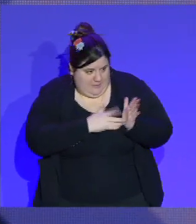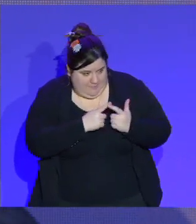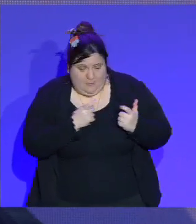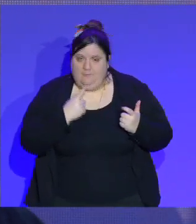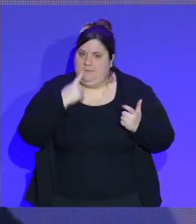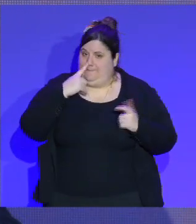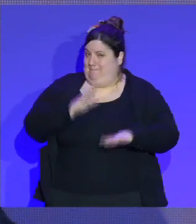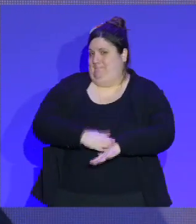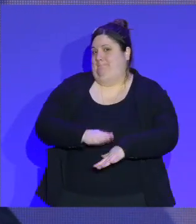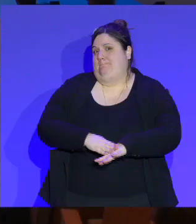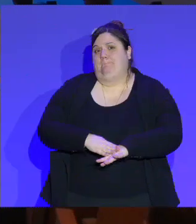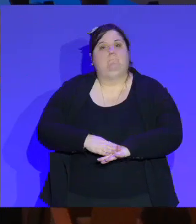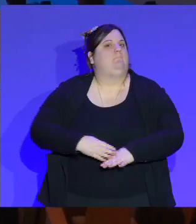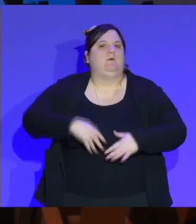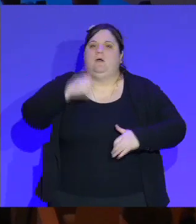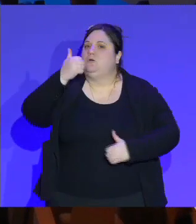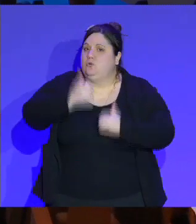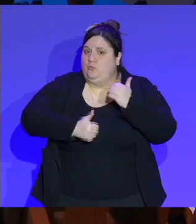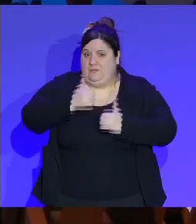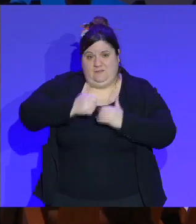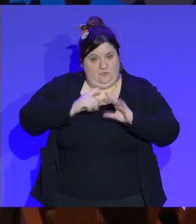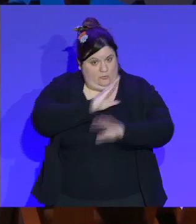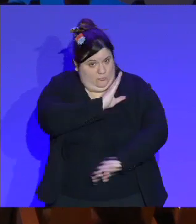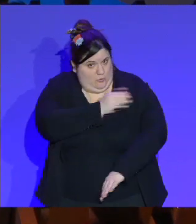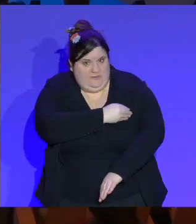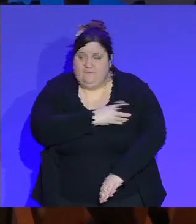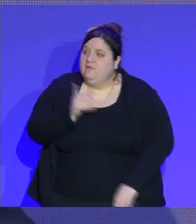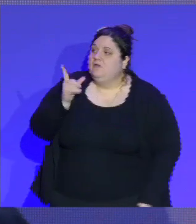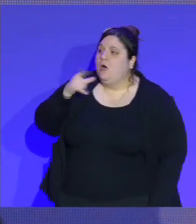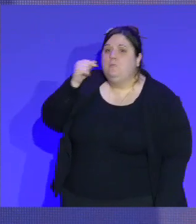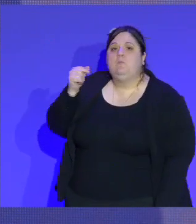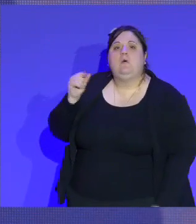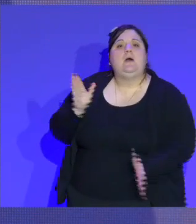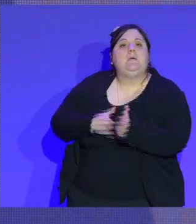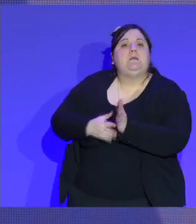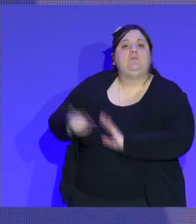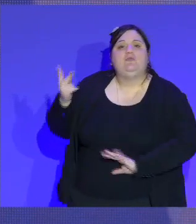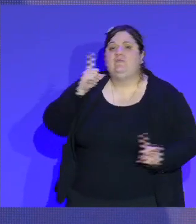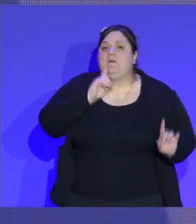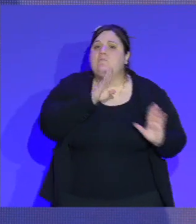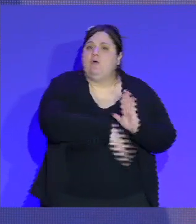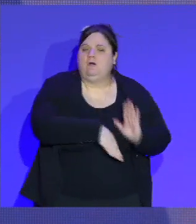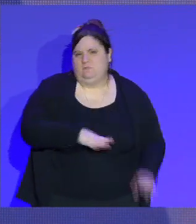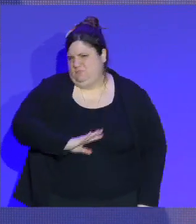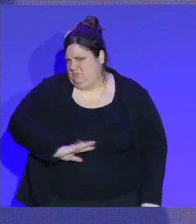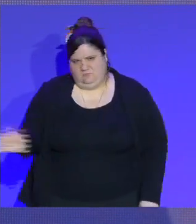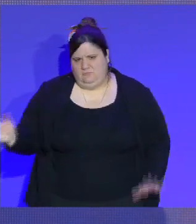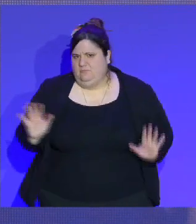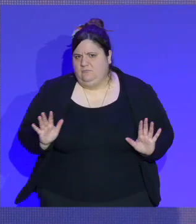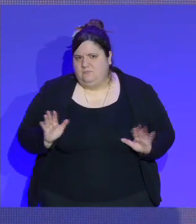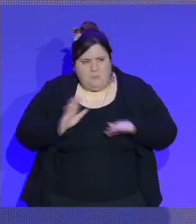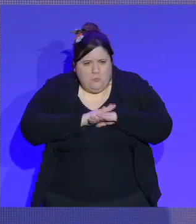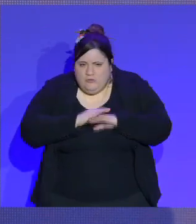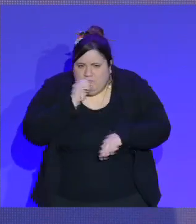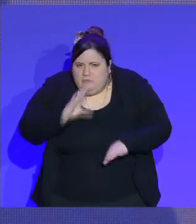raison que les sportifs touchent davantage de primes que les sportifs. Troisièmement, la